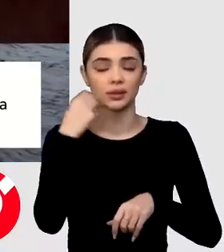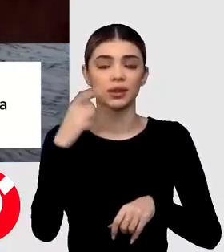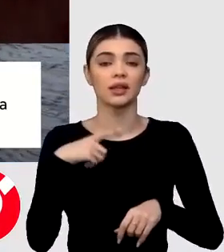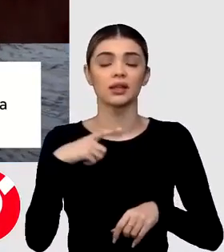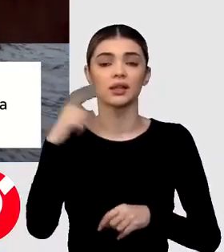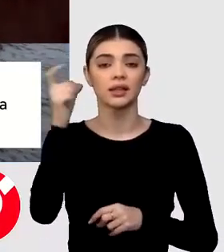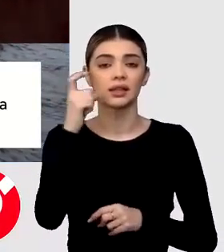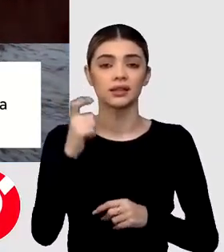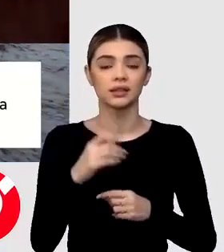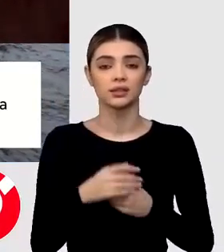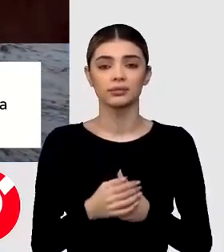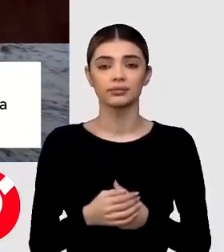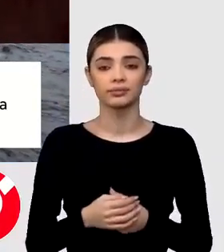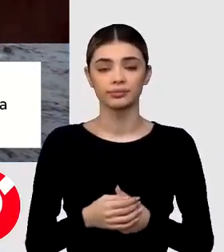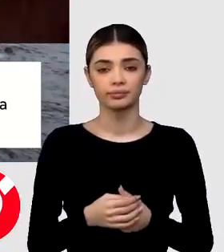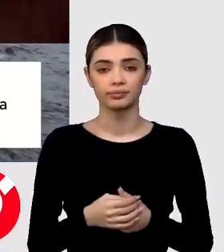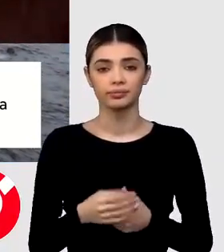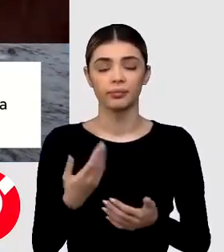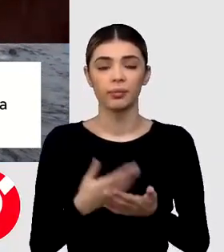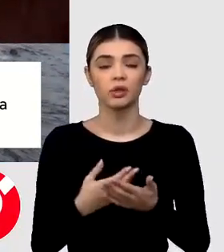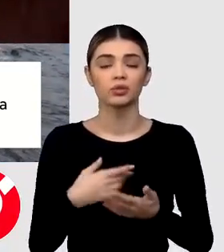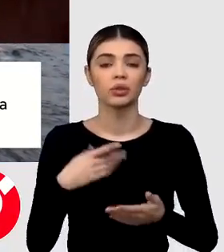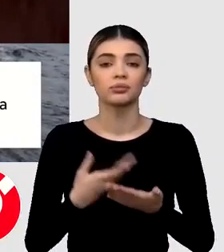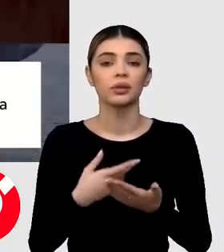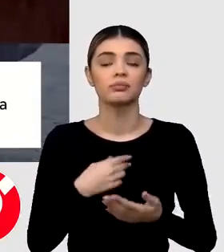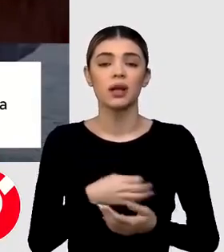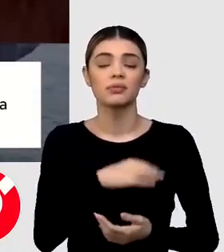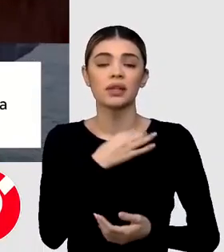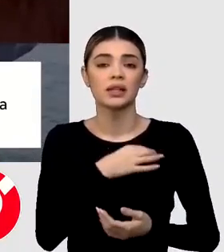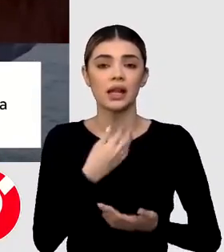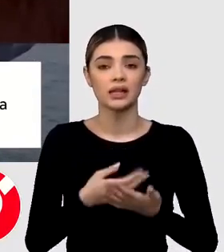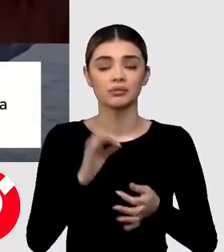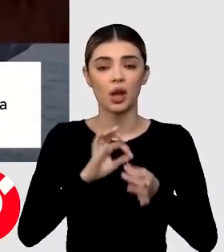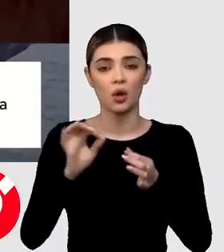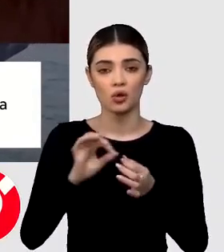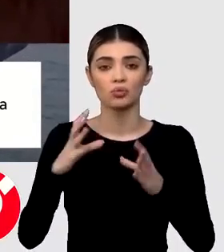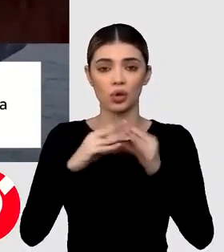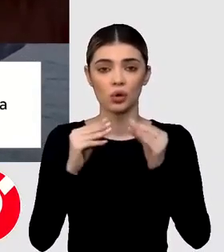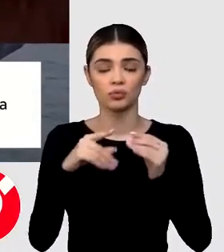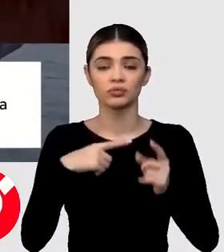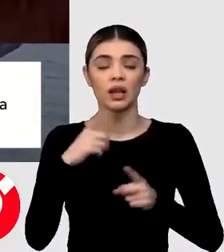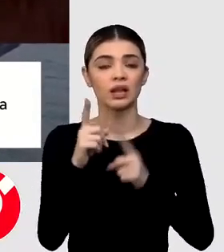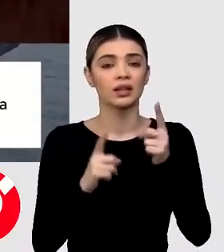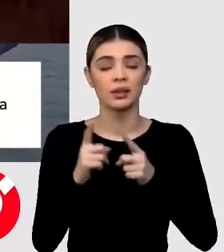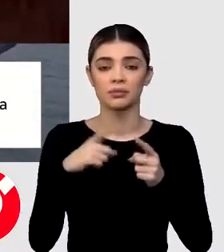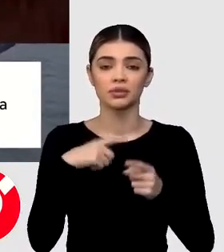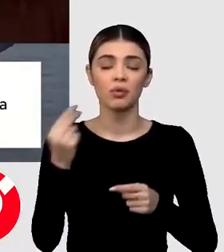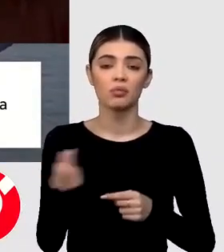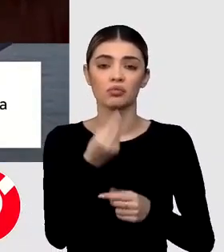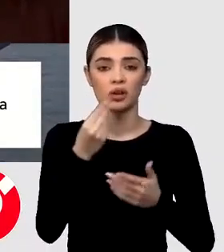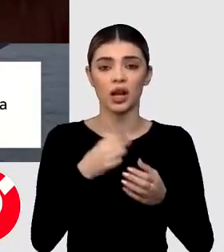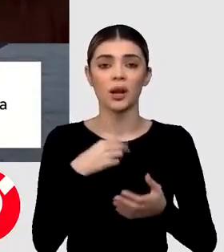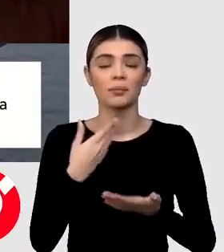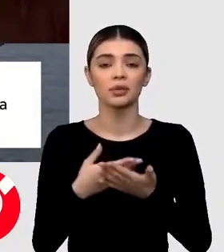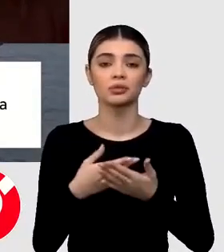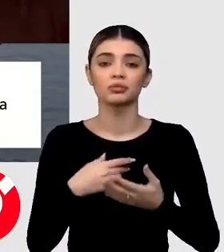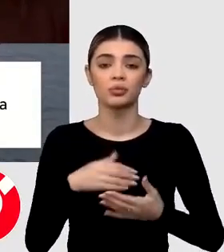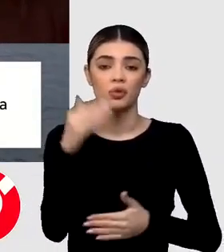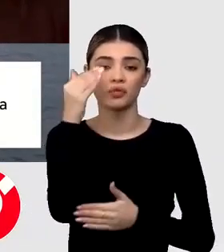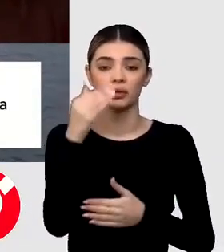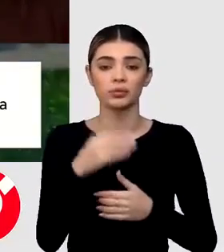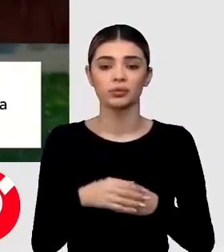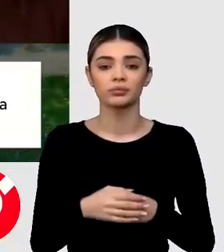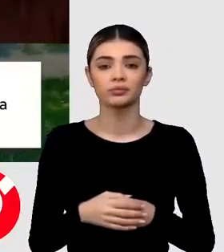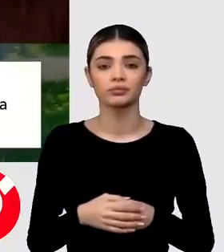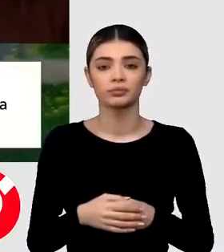criză, pentru că în fond, sănătatea economiei românești depinde și de buna funcționare a acestor companii.